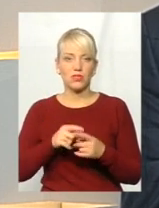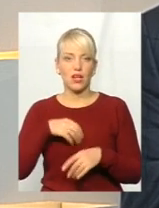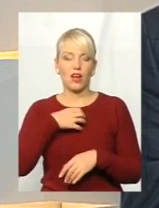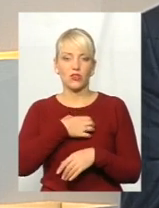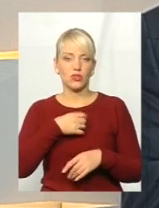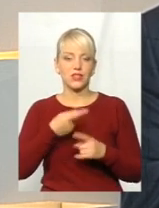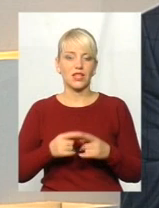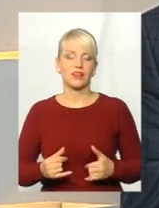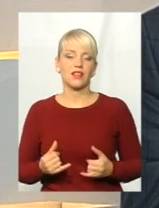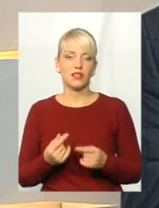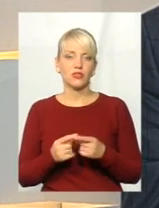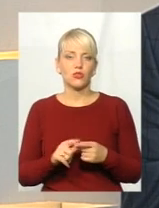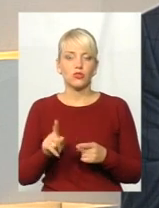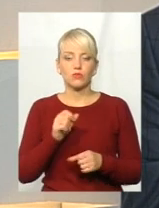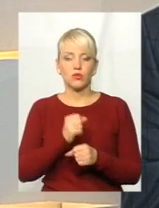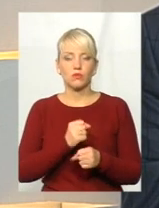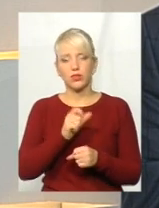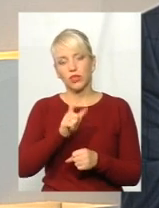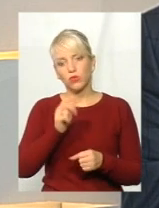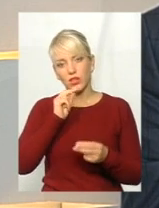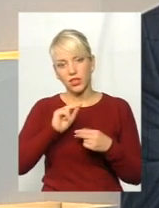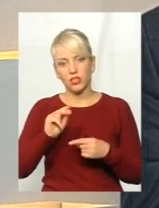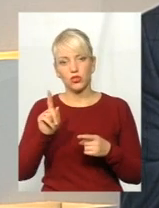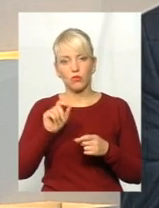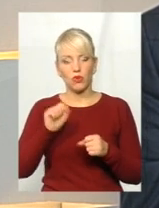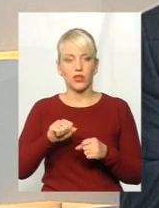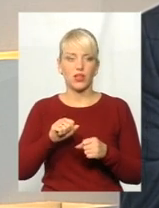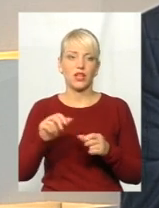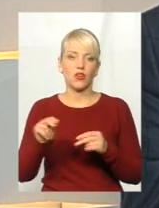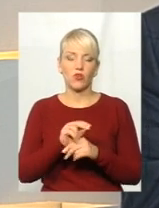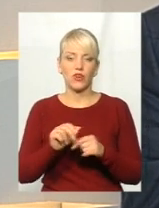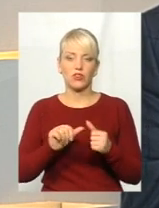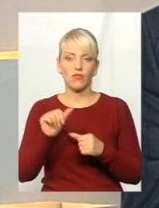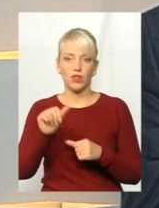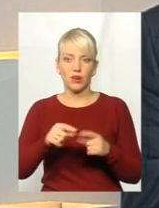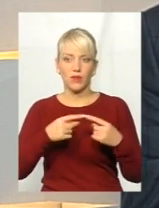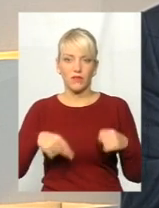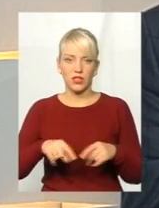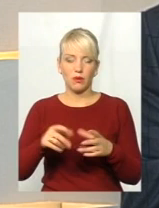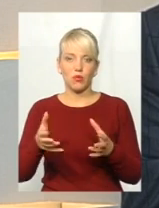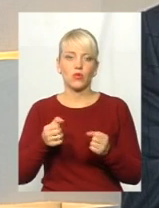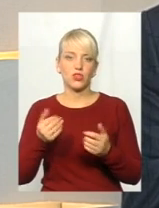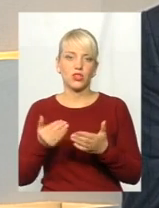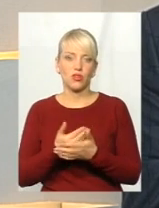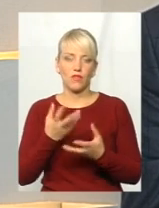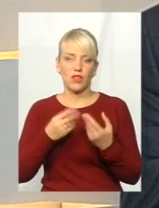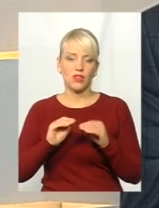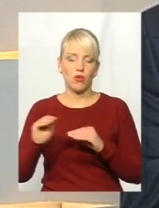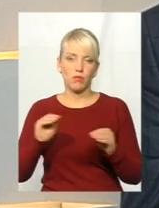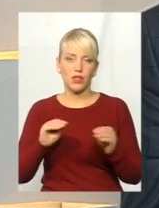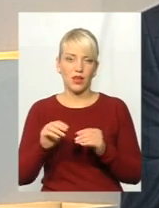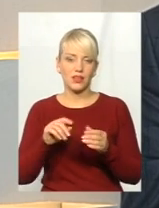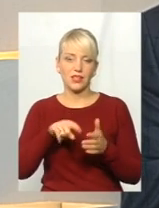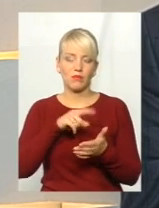зробити людям краще, щоб вони могли лікуватися в окремих відділеннях, получати нове обладнання, місто готове закупити,